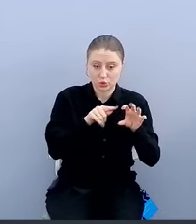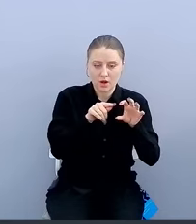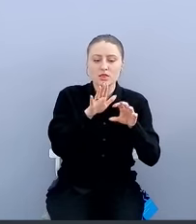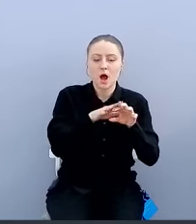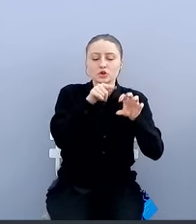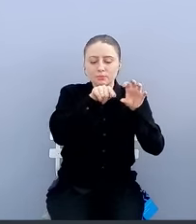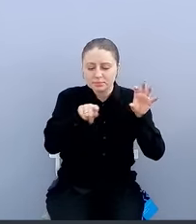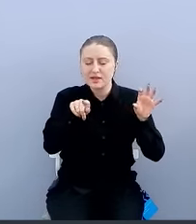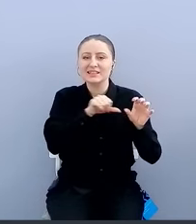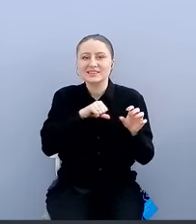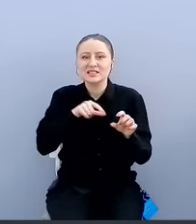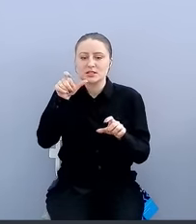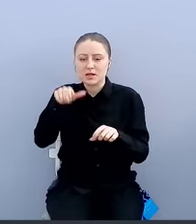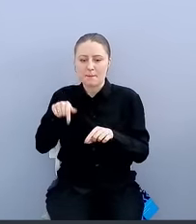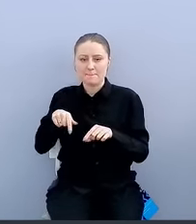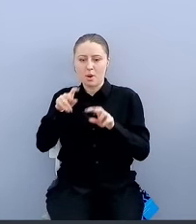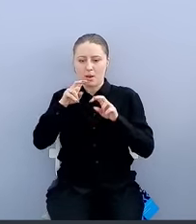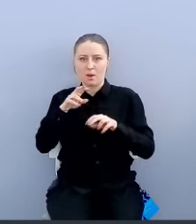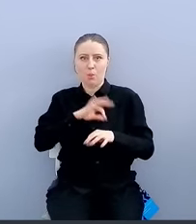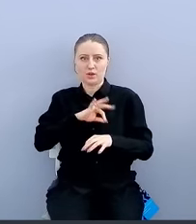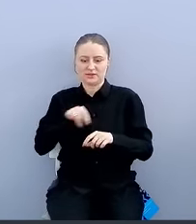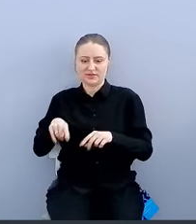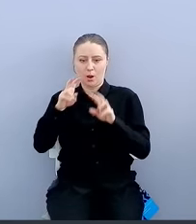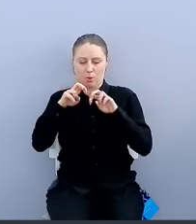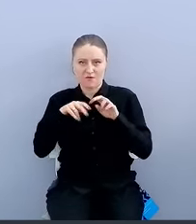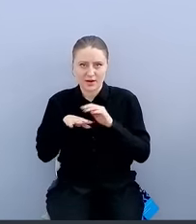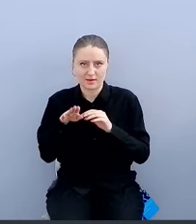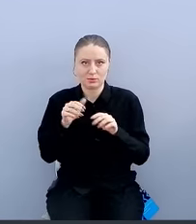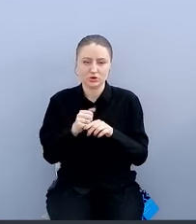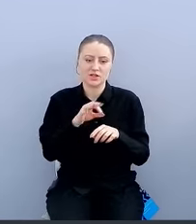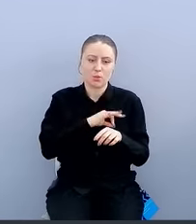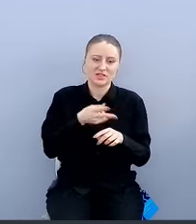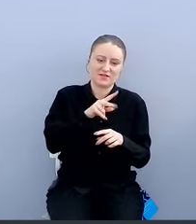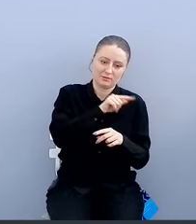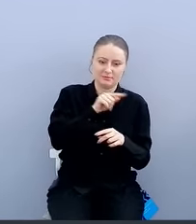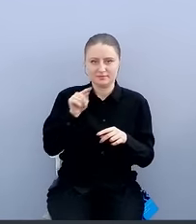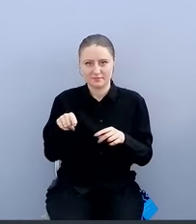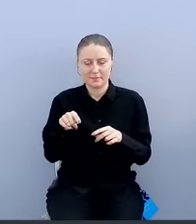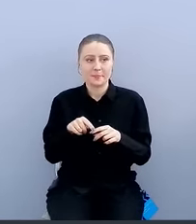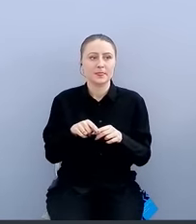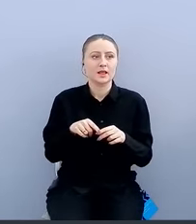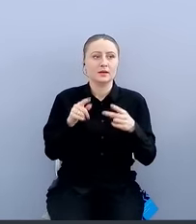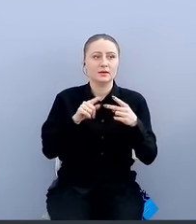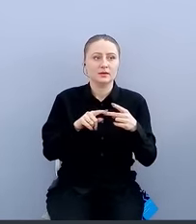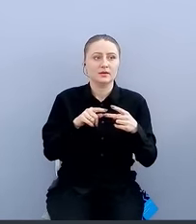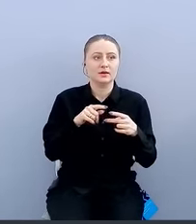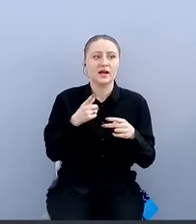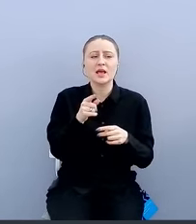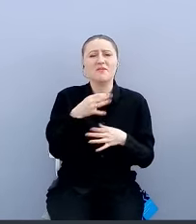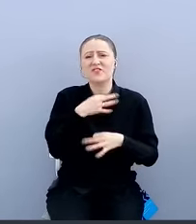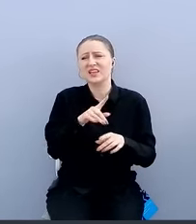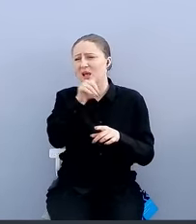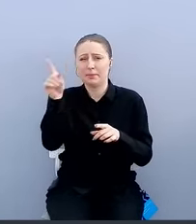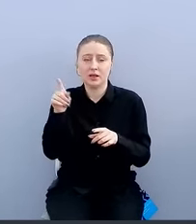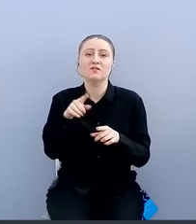сам пользователь. То есть два этапа, условно говоря. Проходит проверка устройств, проверка пользователей. Single sign-on отвечает за проверку пользователей. То есть где бы вы ни были, вы в